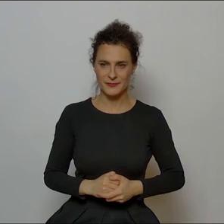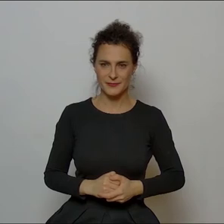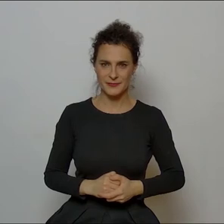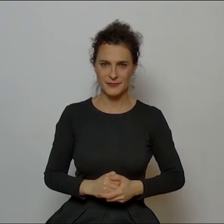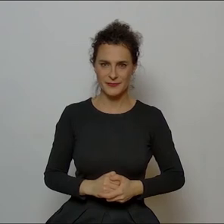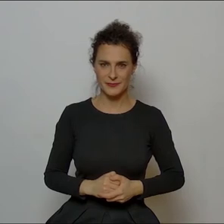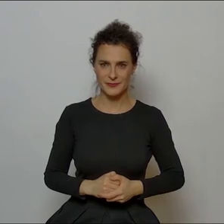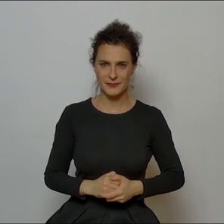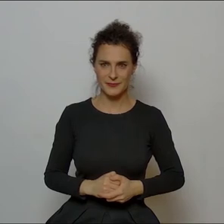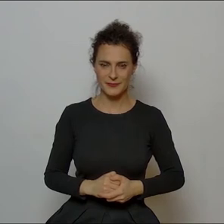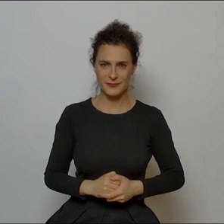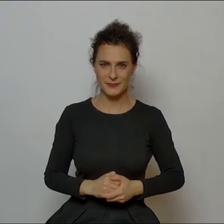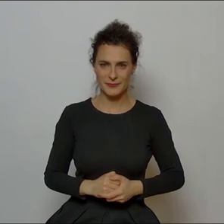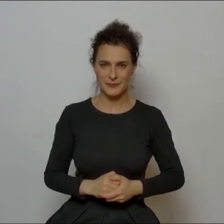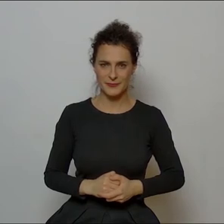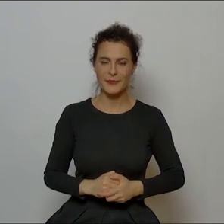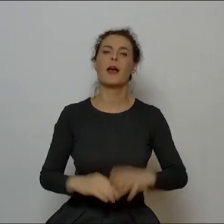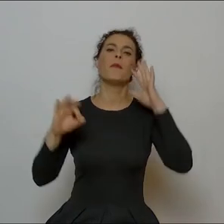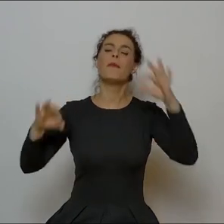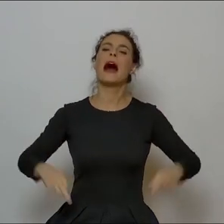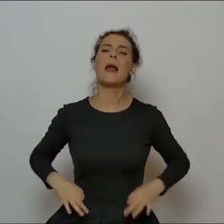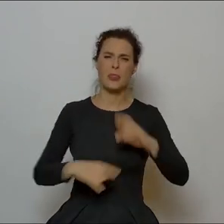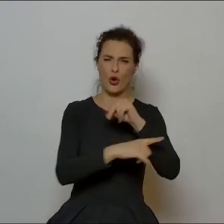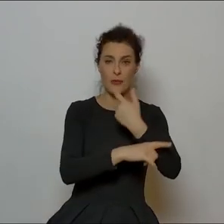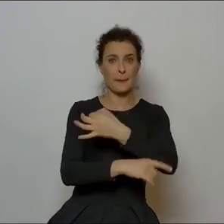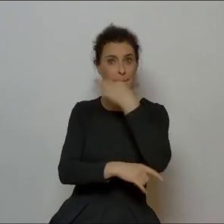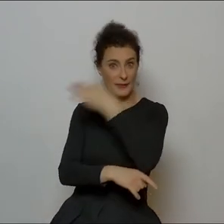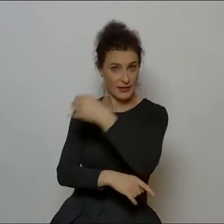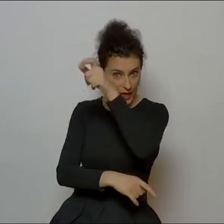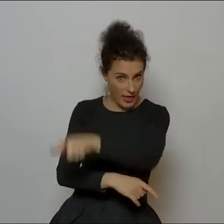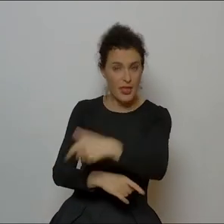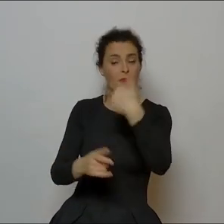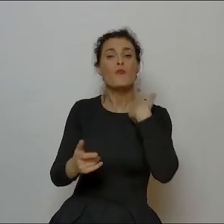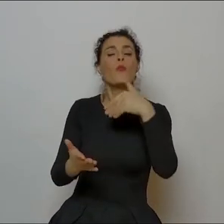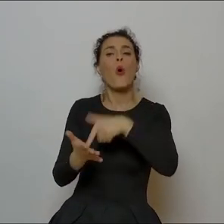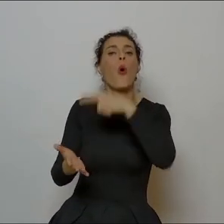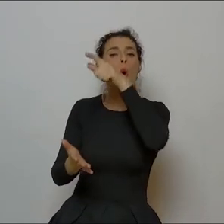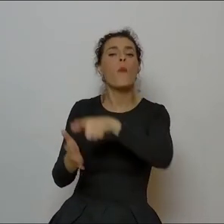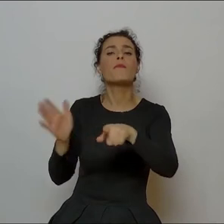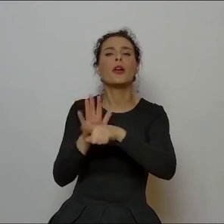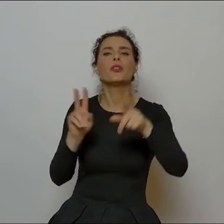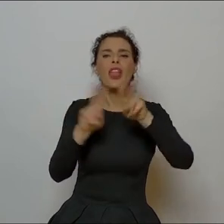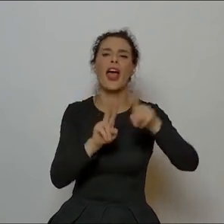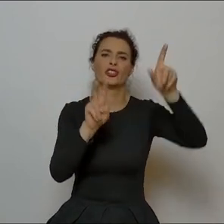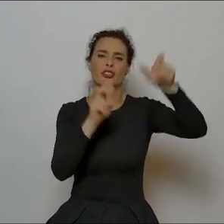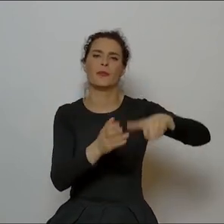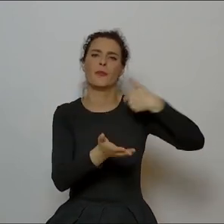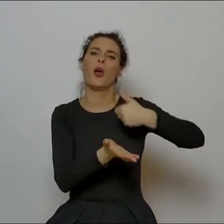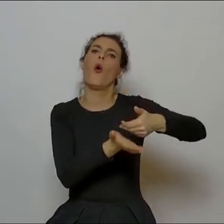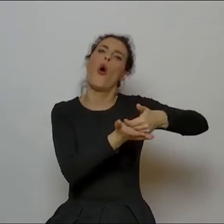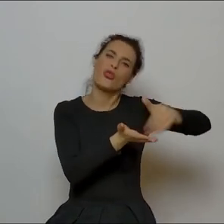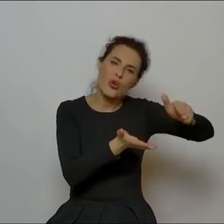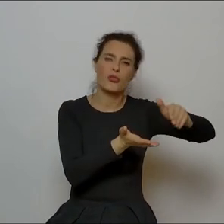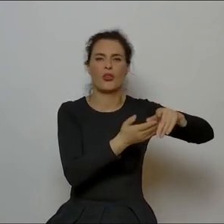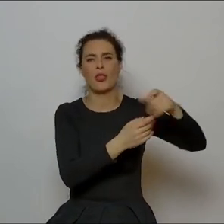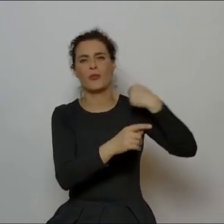No dobrze, tutaj pan Roman Radoszewski zadaje pytanie. A może właśnie dlatego, że też był odtrącony, lekceważony. No możemy się domyśleć, o co